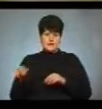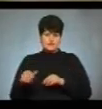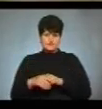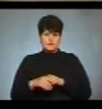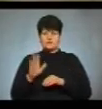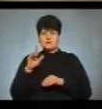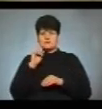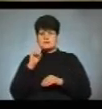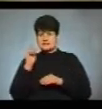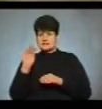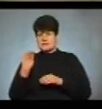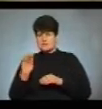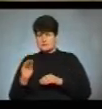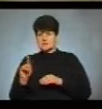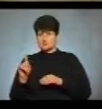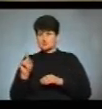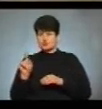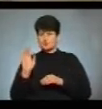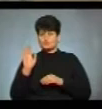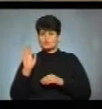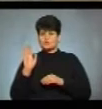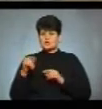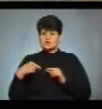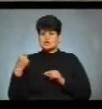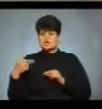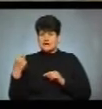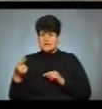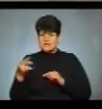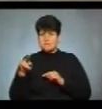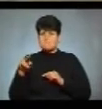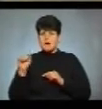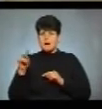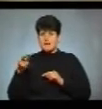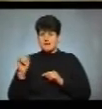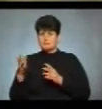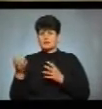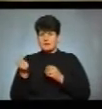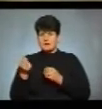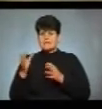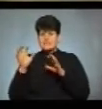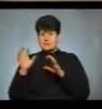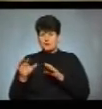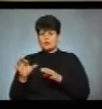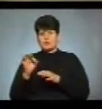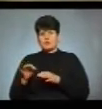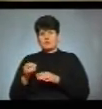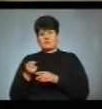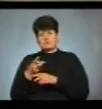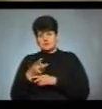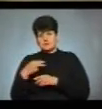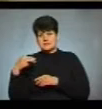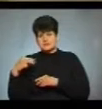Володимира Зеленського прописано, що через парламент будуть прийматися закони про імпічмент президента, про